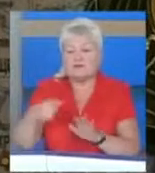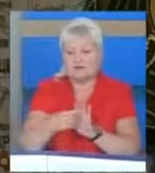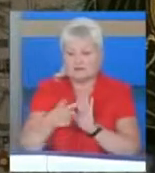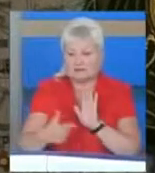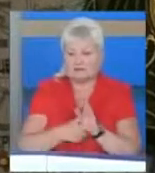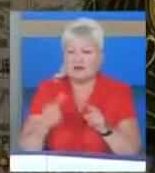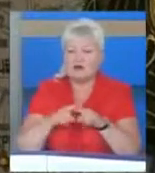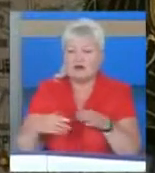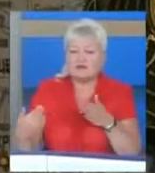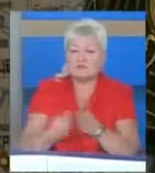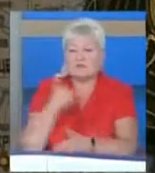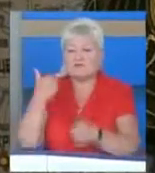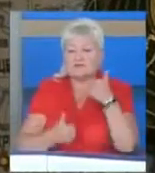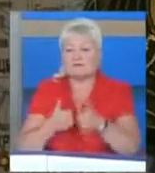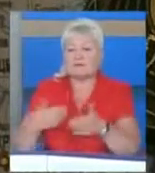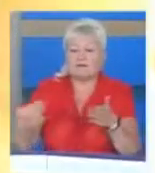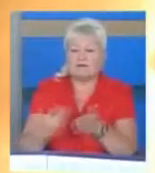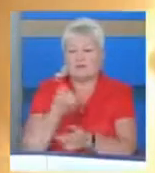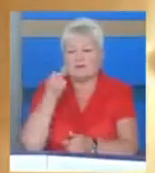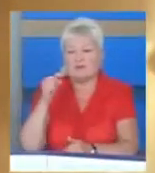А це нові змагання та нові перемоги.